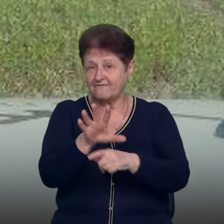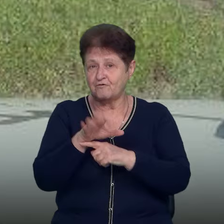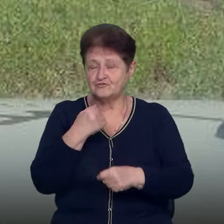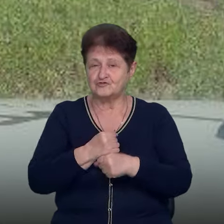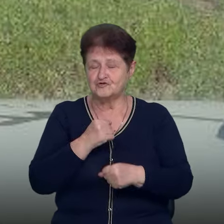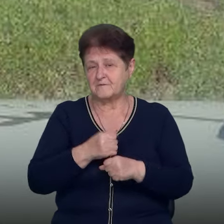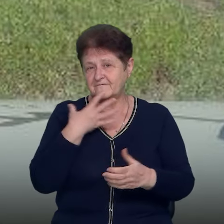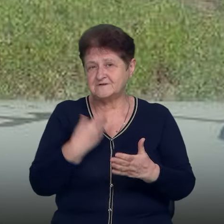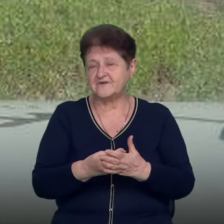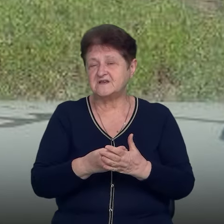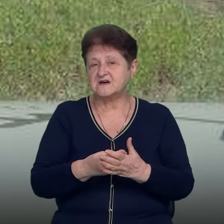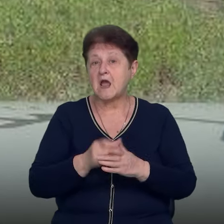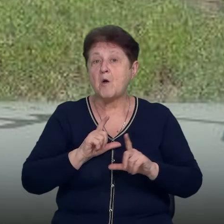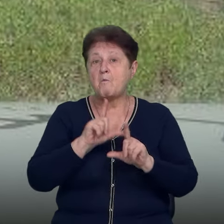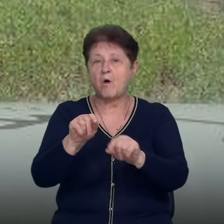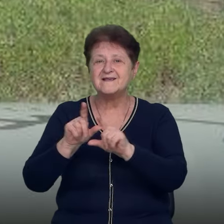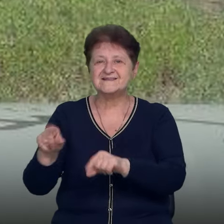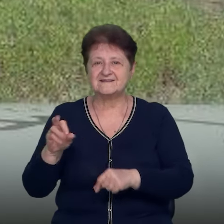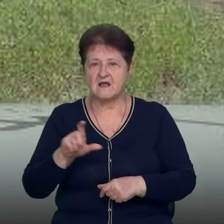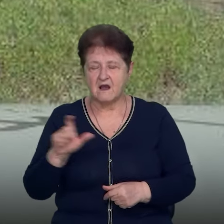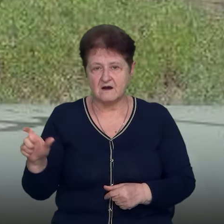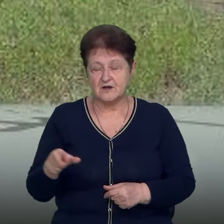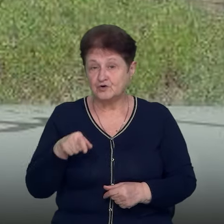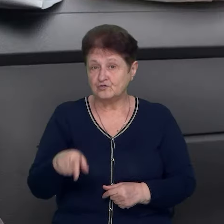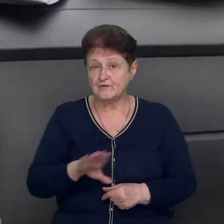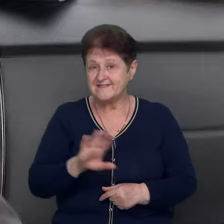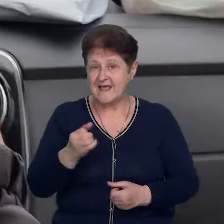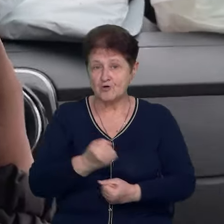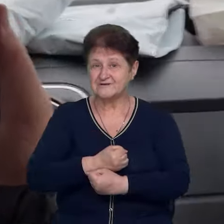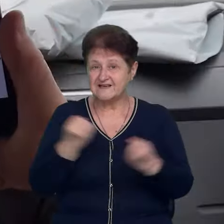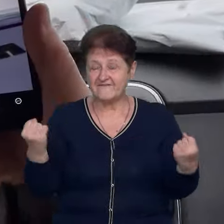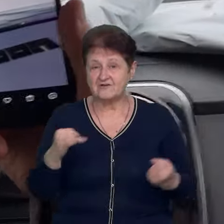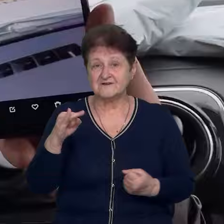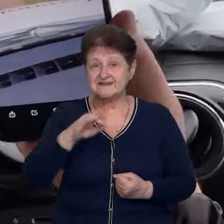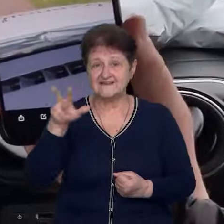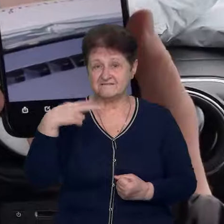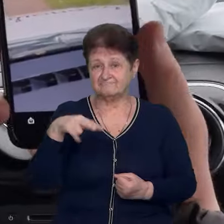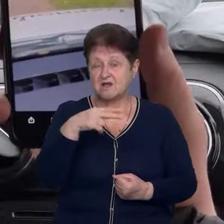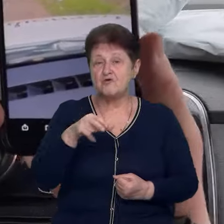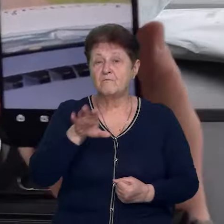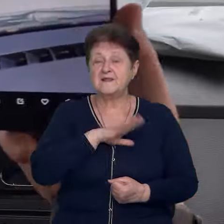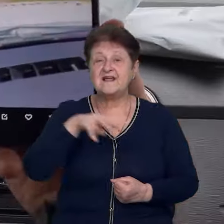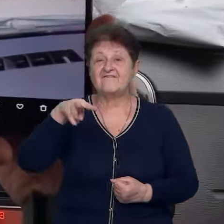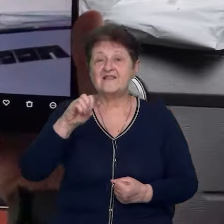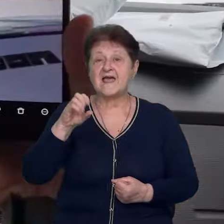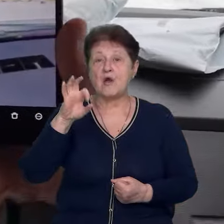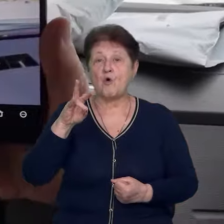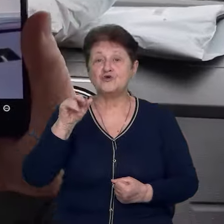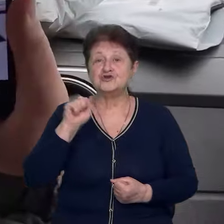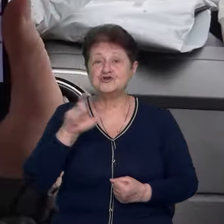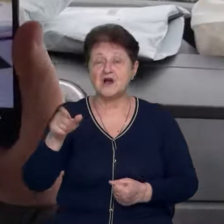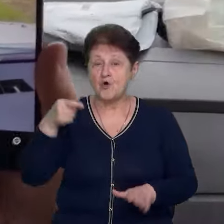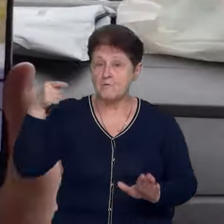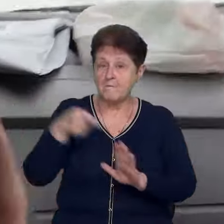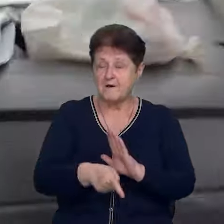своїх робочих поїздках. Ось так от не розірвалась з вертольота. Це ми в Леонівці були. Уткнулась